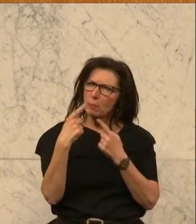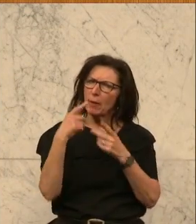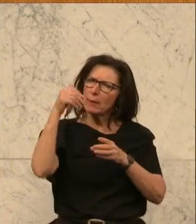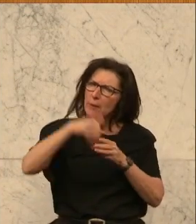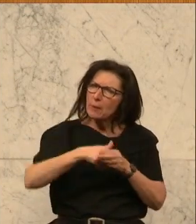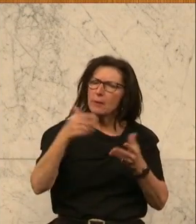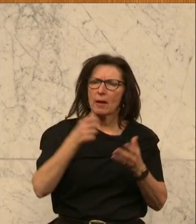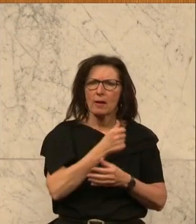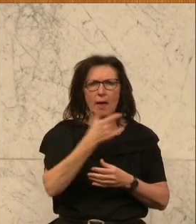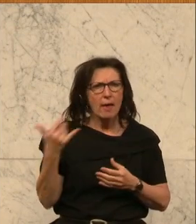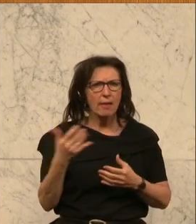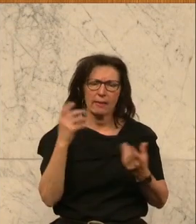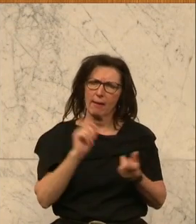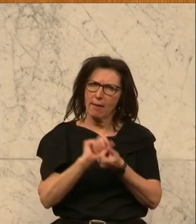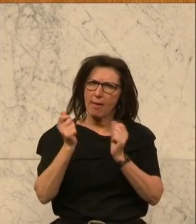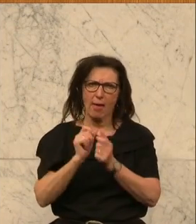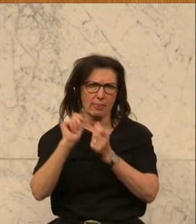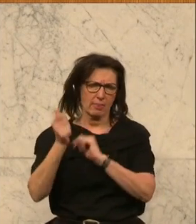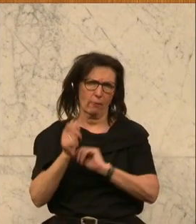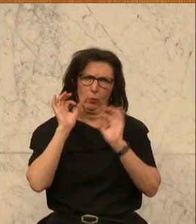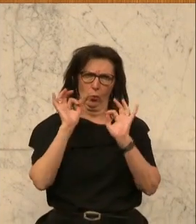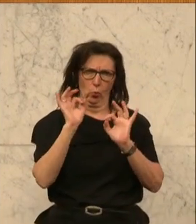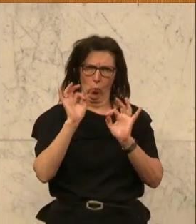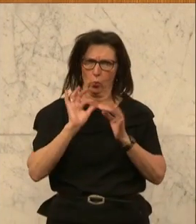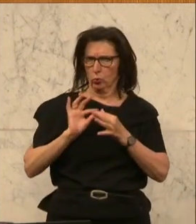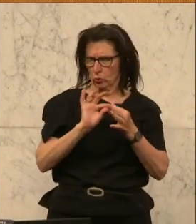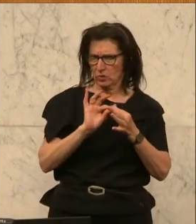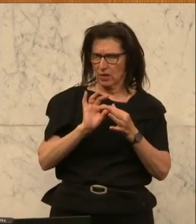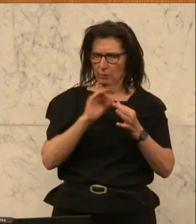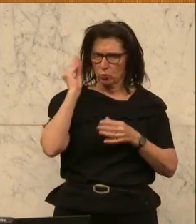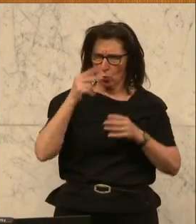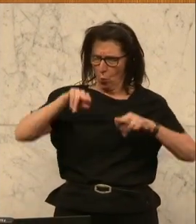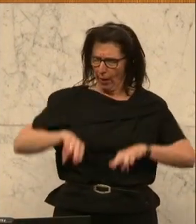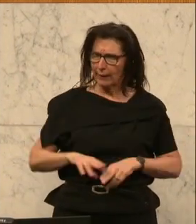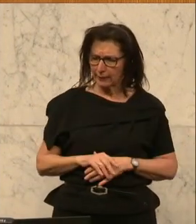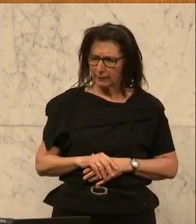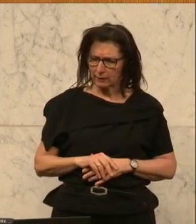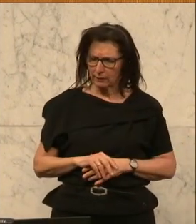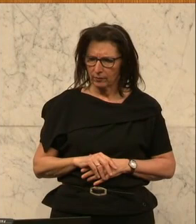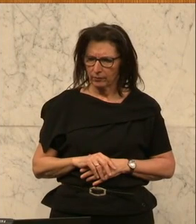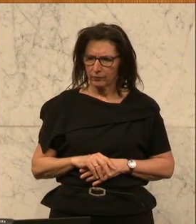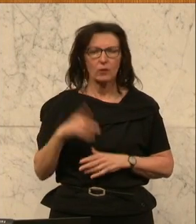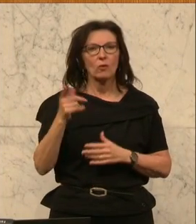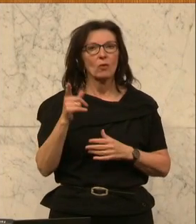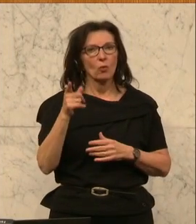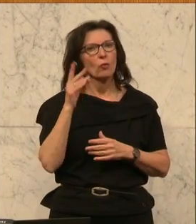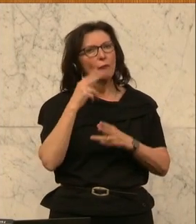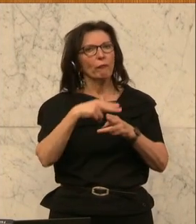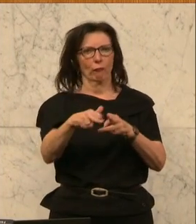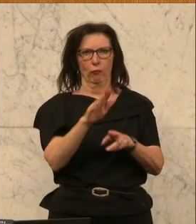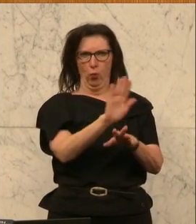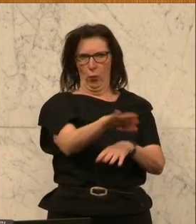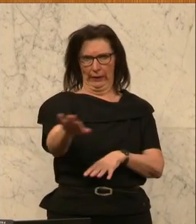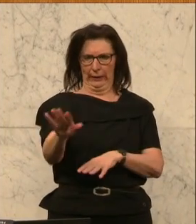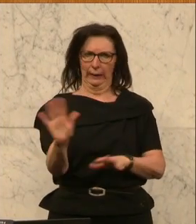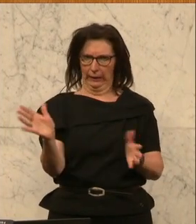ein paar gute Änderungen im Schulrecht auf die Agenda setzt, die im Sinn der Schüler und Schülerinnen in diesem Land sind. Ich